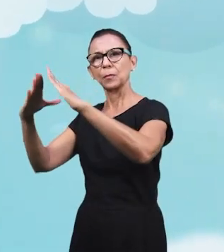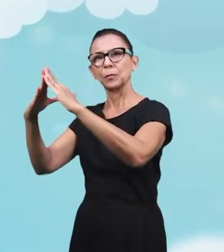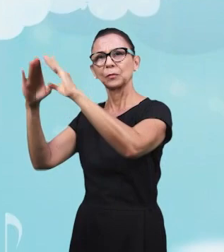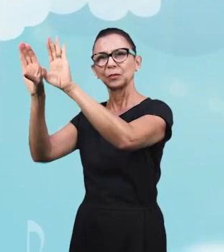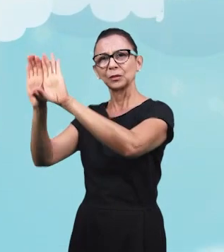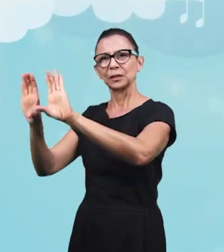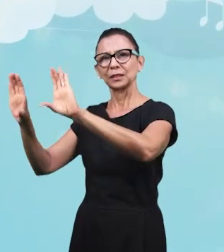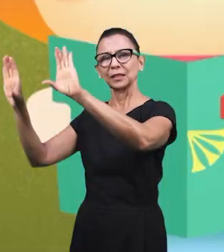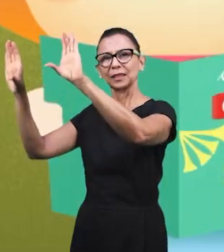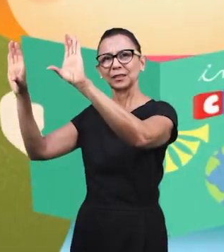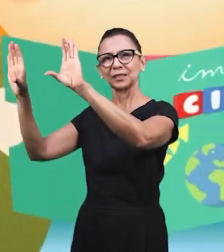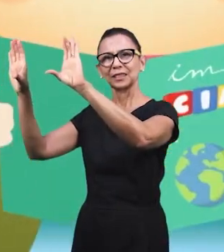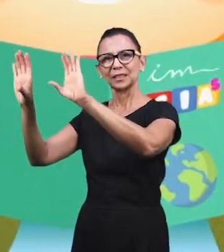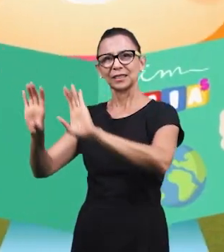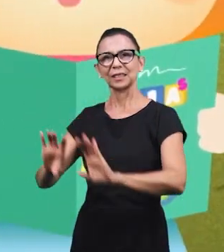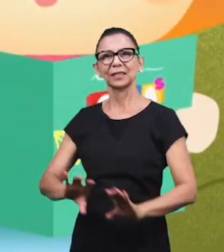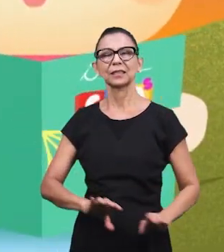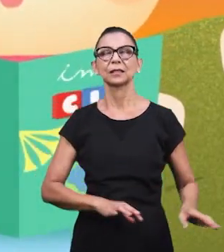Небесах